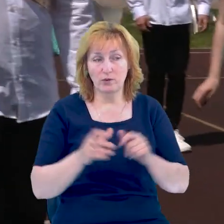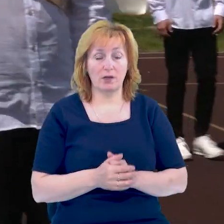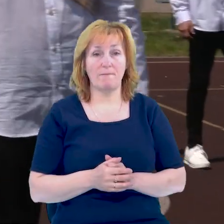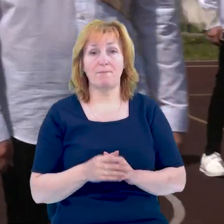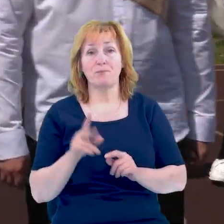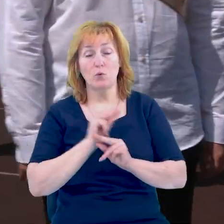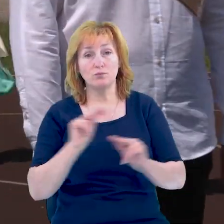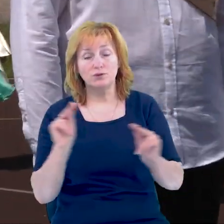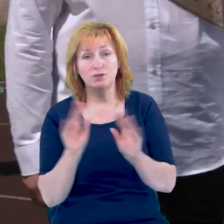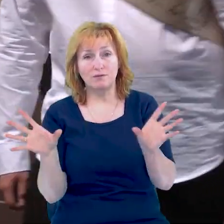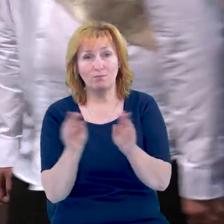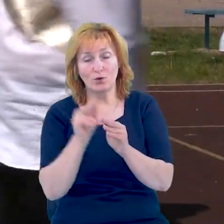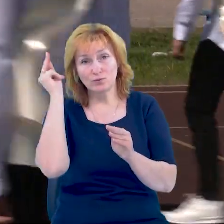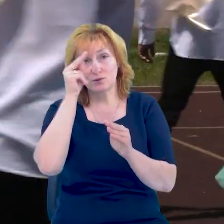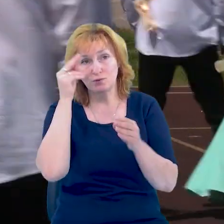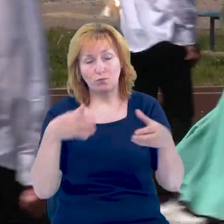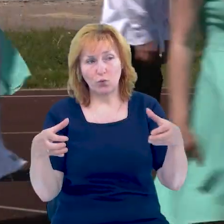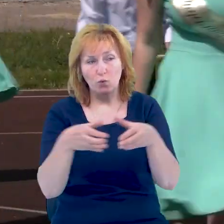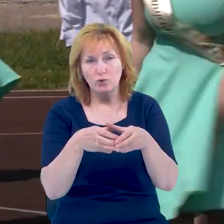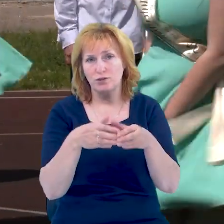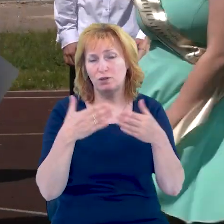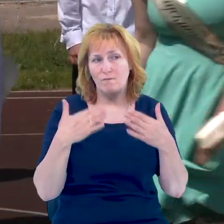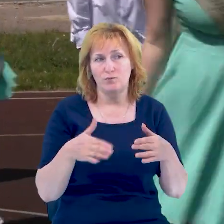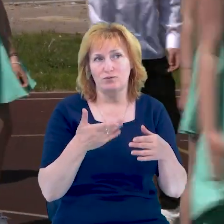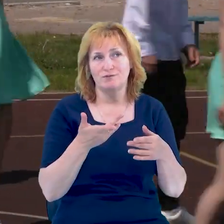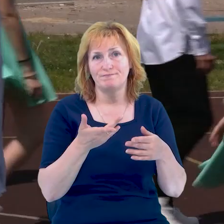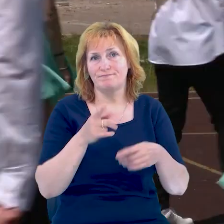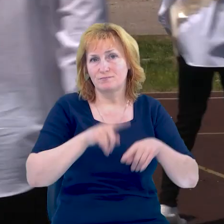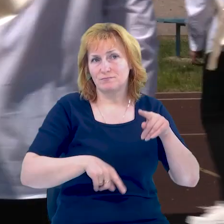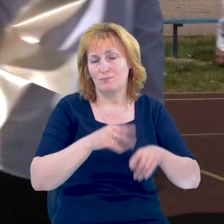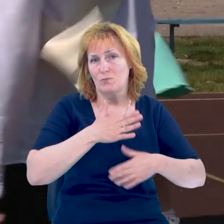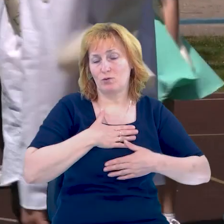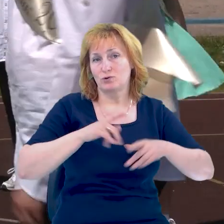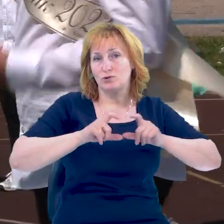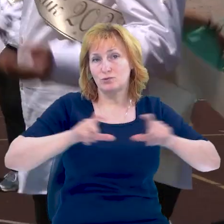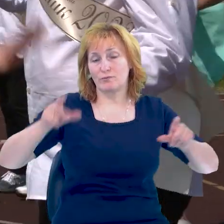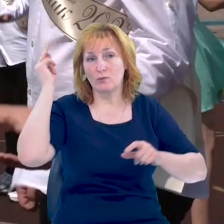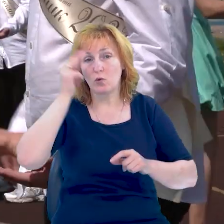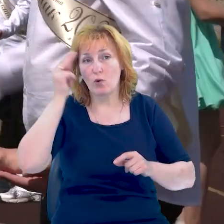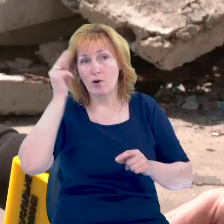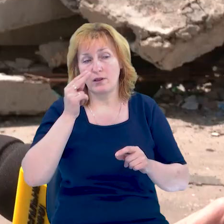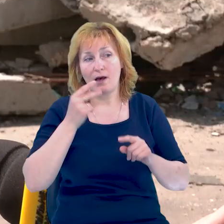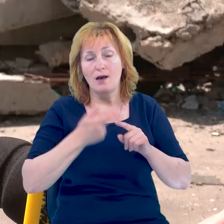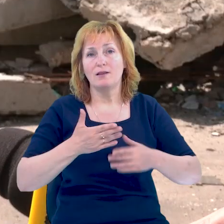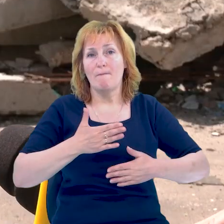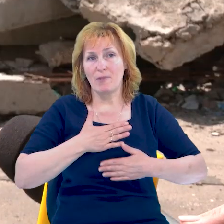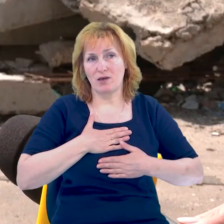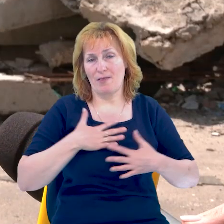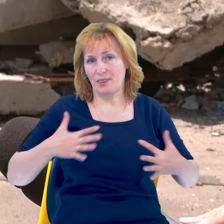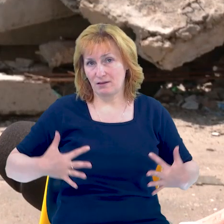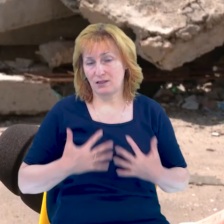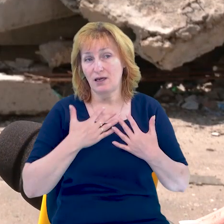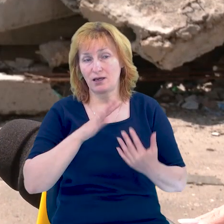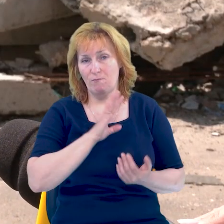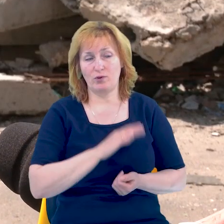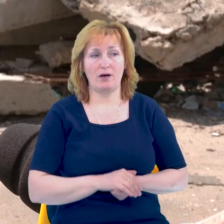своїми учнями. Говорить, стала частиною цієї школи і цього класу. Ця школа була не просто роботою, це було моє натхнення.